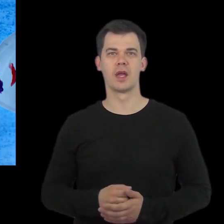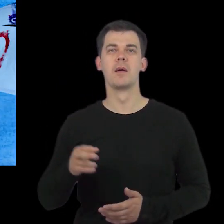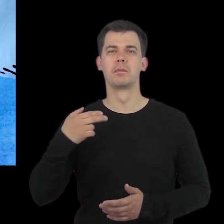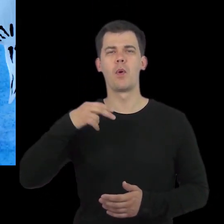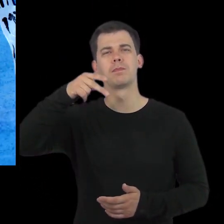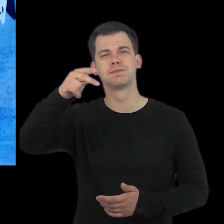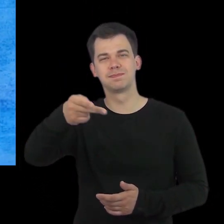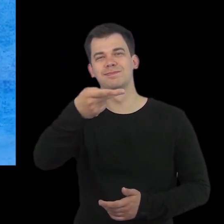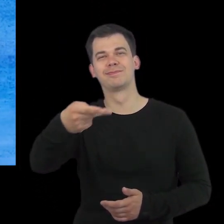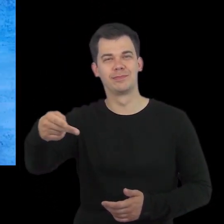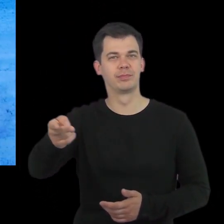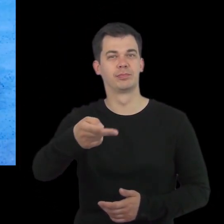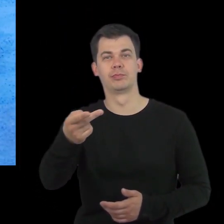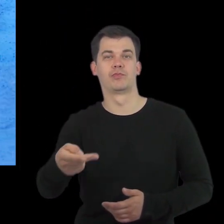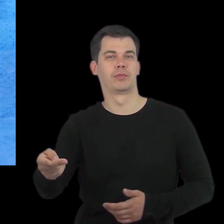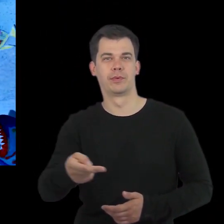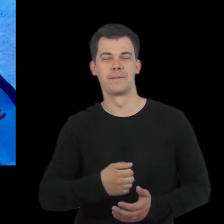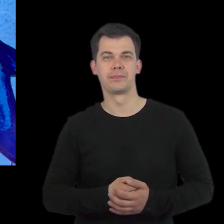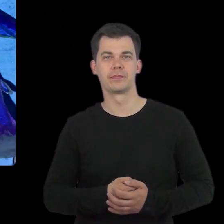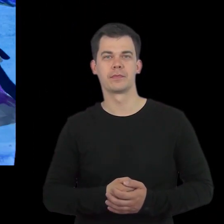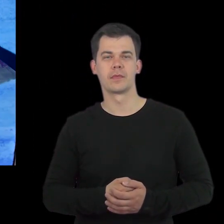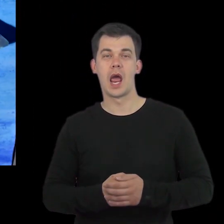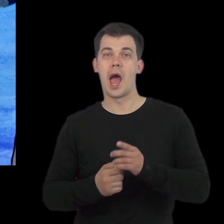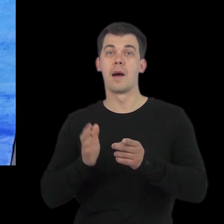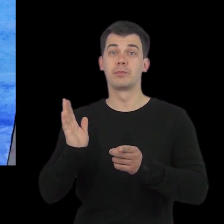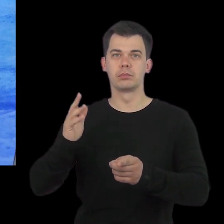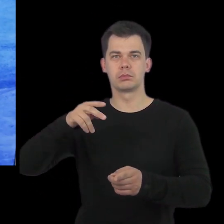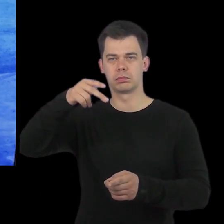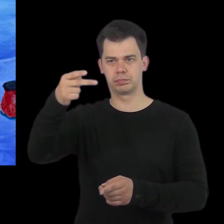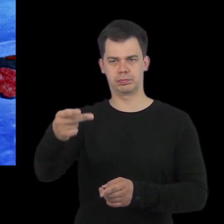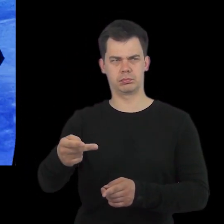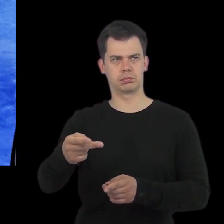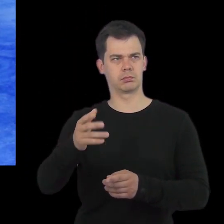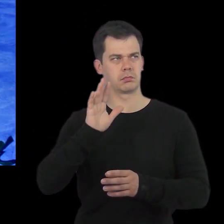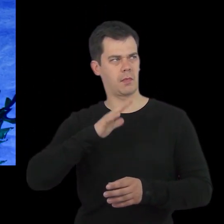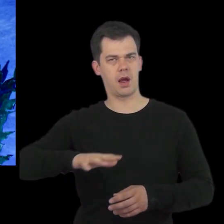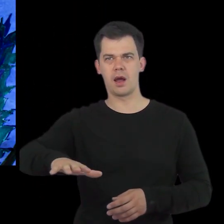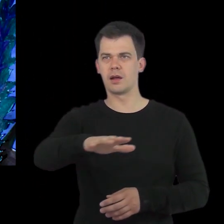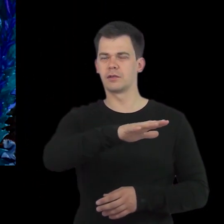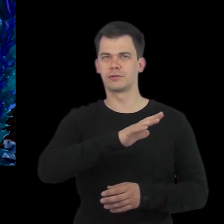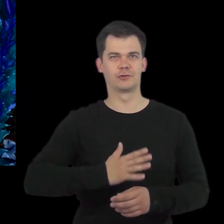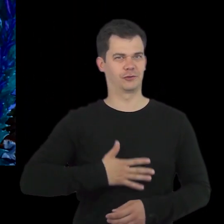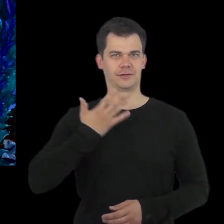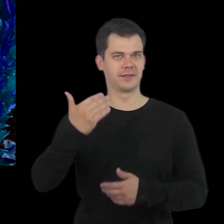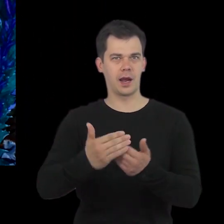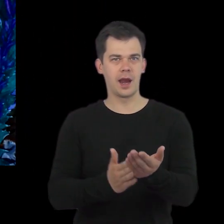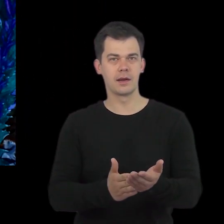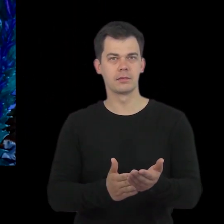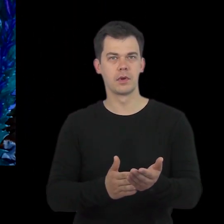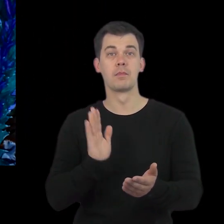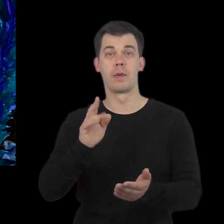Opadał i opadał, ale znalazł się w dziwnej krainie. Gdy tylko